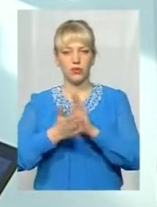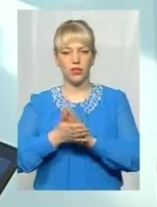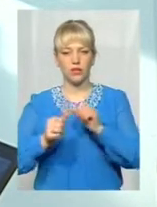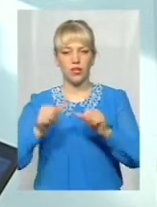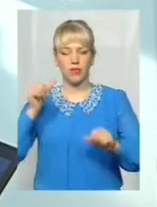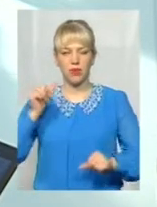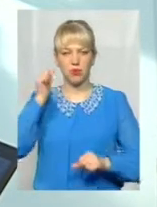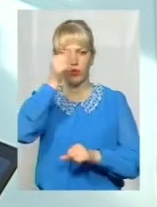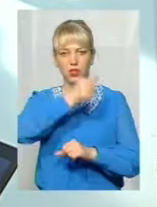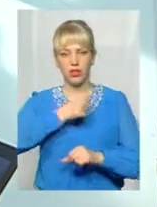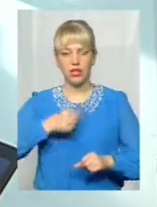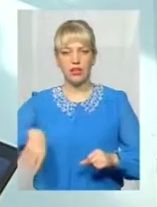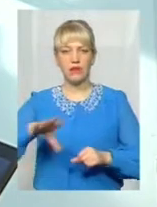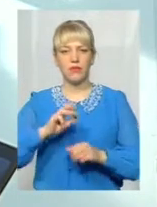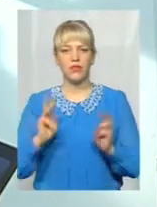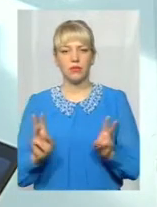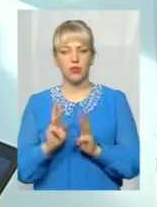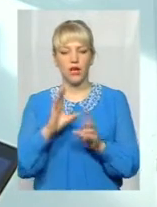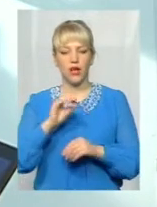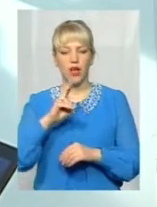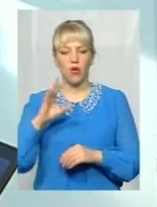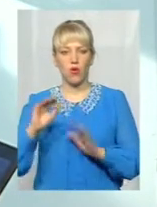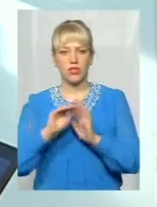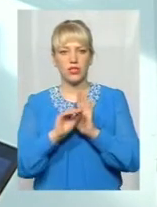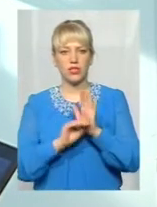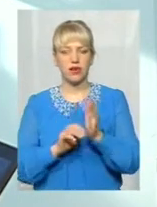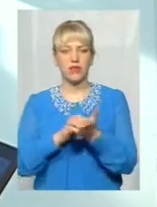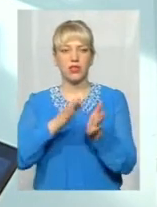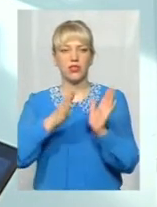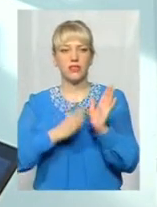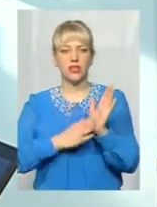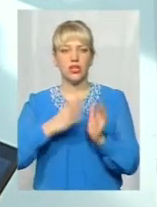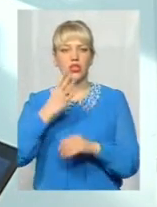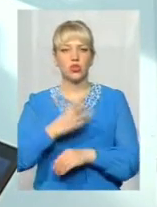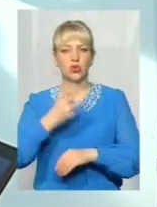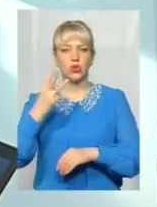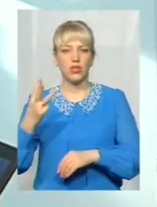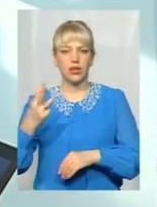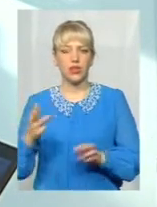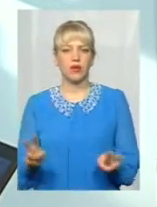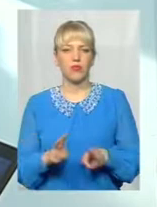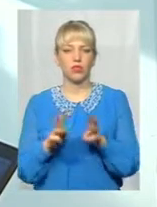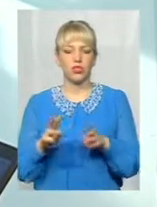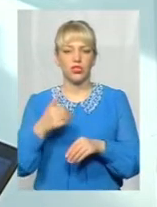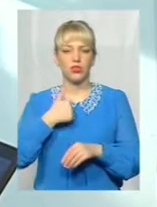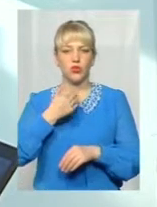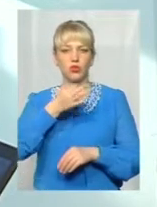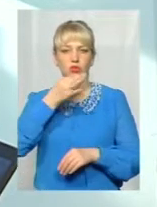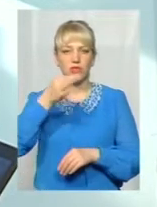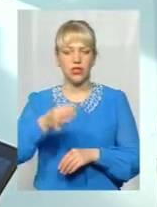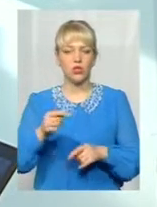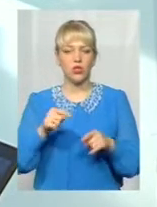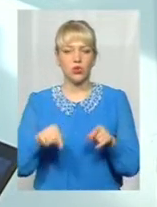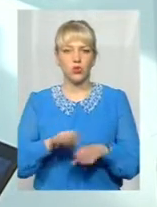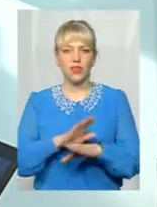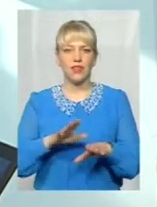цих пожеж в екосистемах реєструвалося 43 пожежі. Але я вам хочу сказати, що це тут не всі пожежі, які